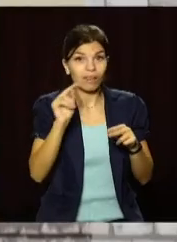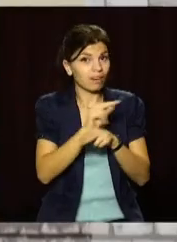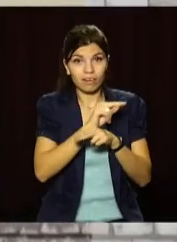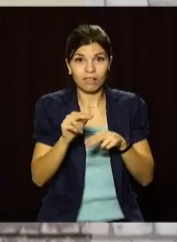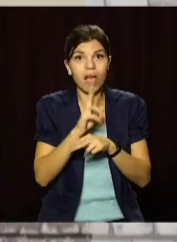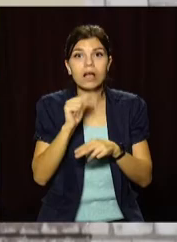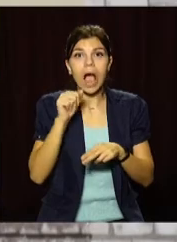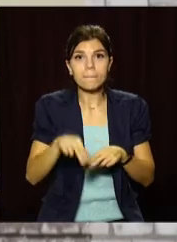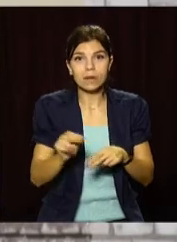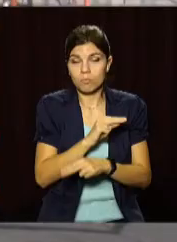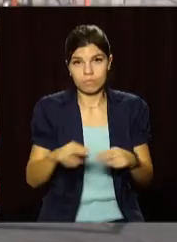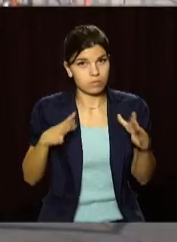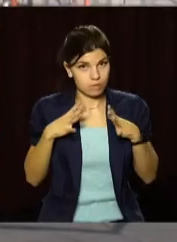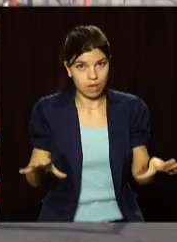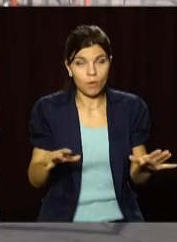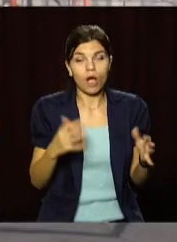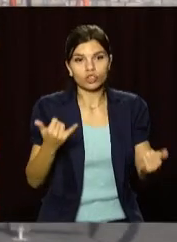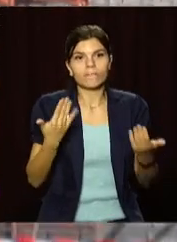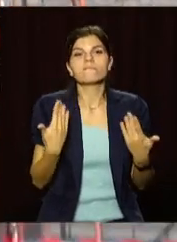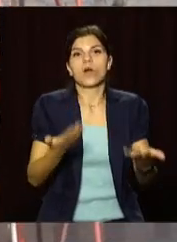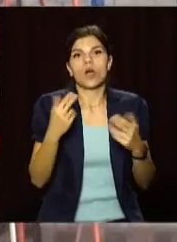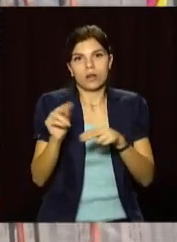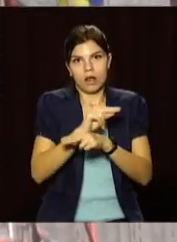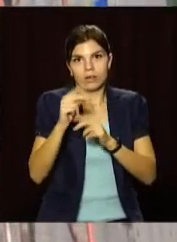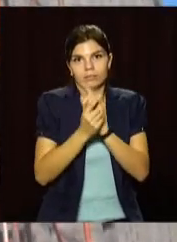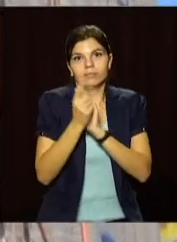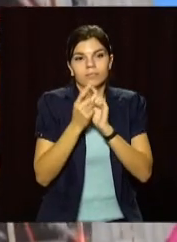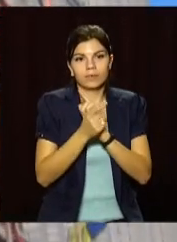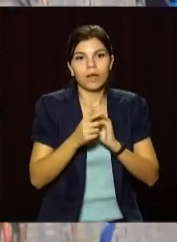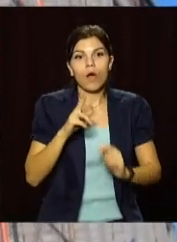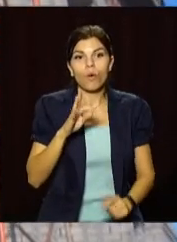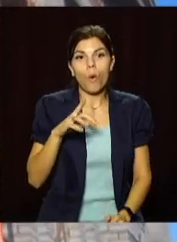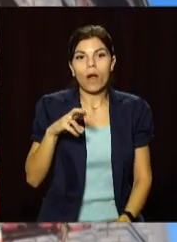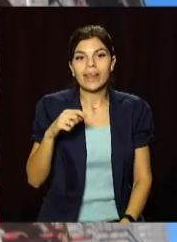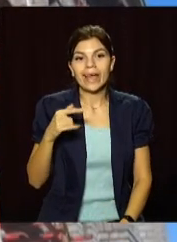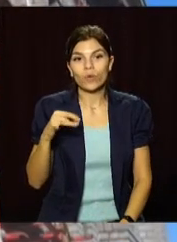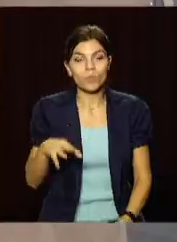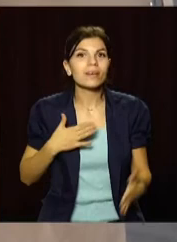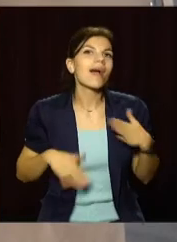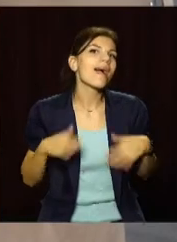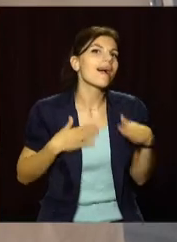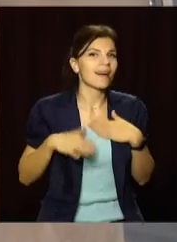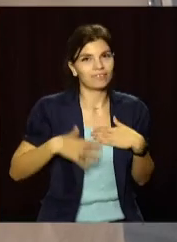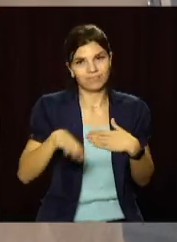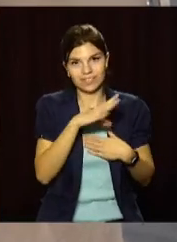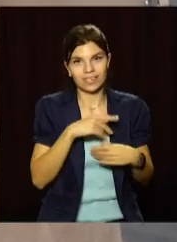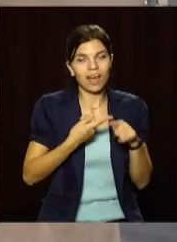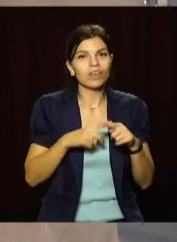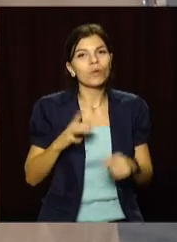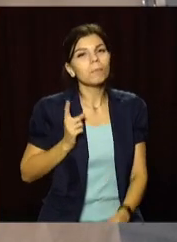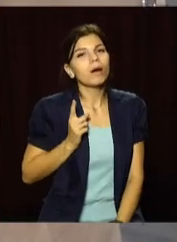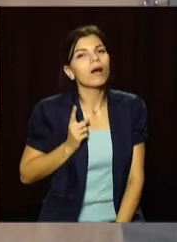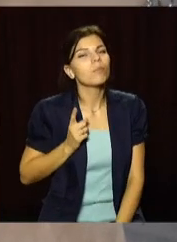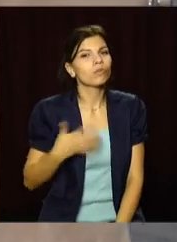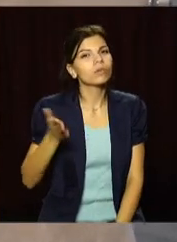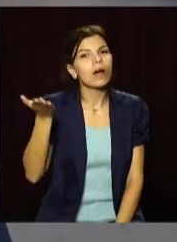жодного капремонту. І ось нарешті довгоочікувана реконструкція. У колегіумі не приховують радості. Кажуть, цієї миті чекали